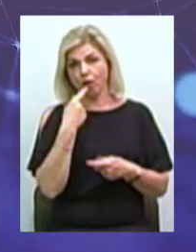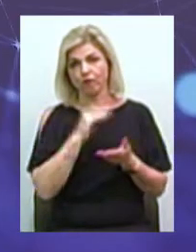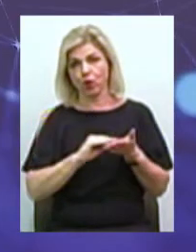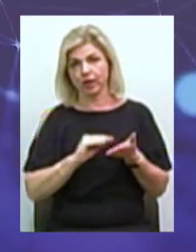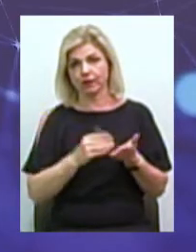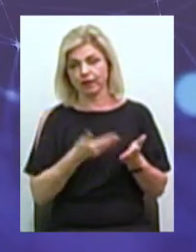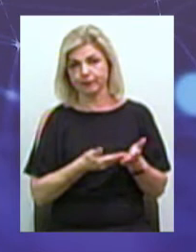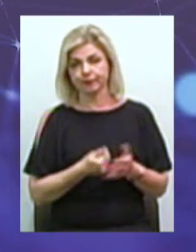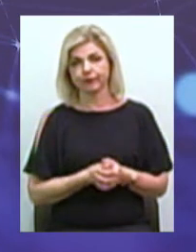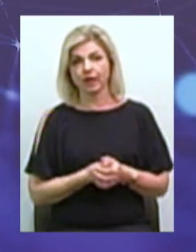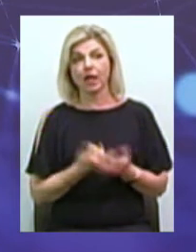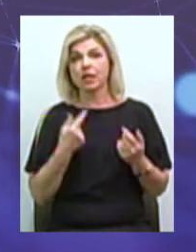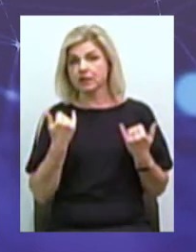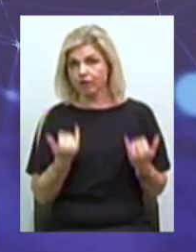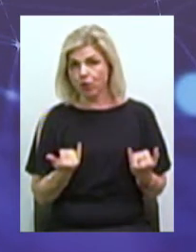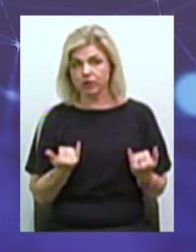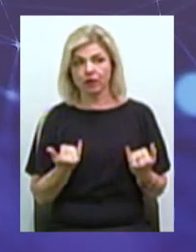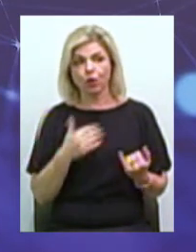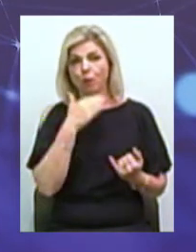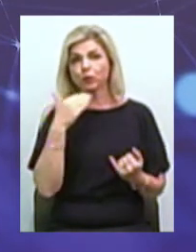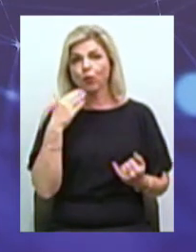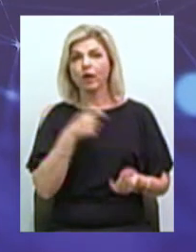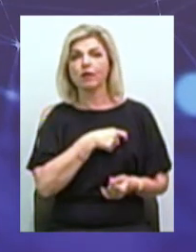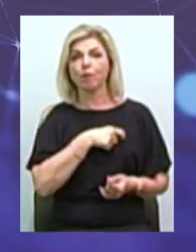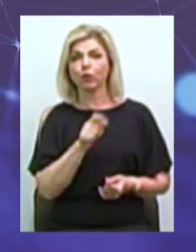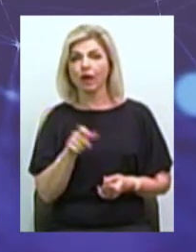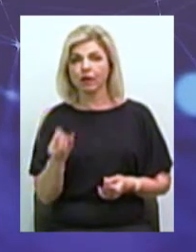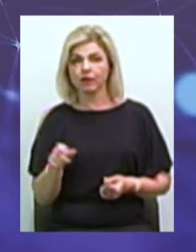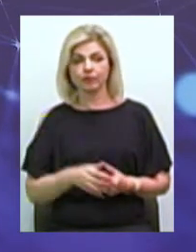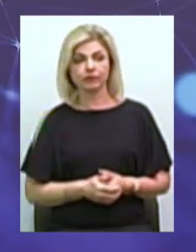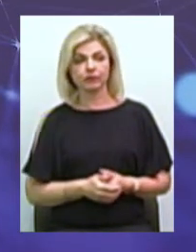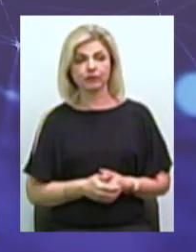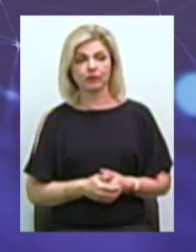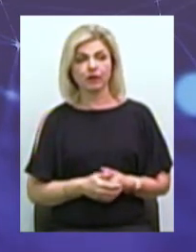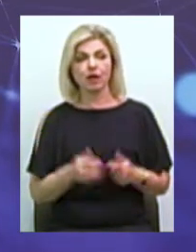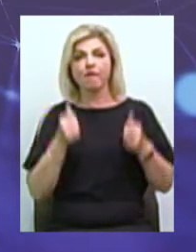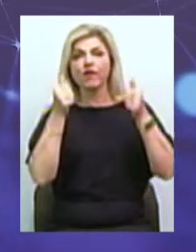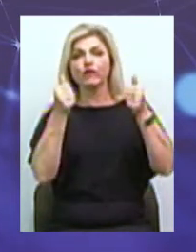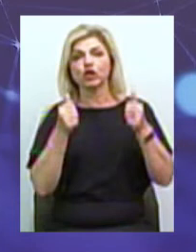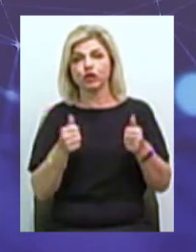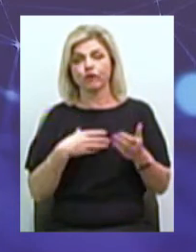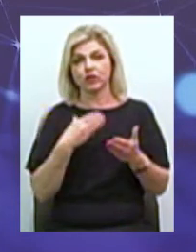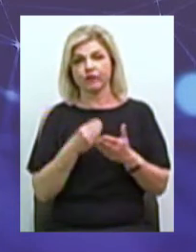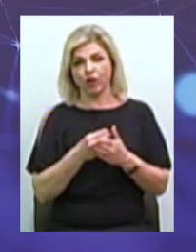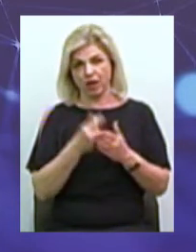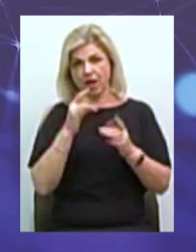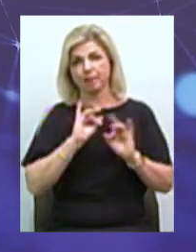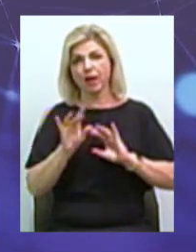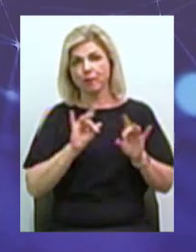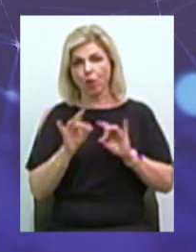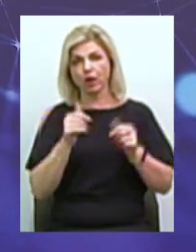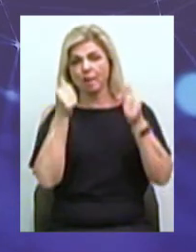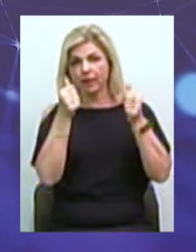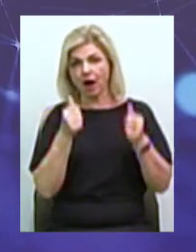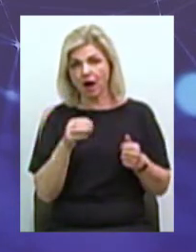Смотрите, на сьогоднішній день, багато депутатів ввішують свої бікборди і плакати про те,